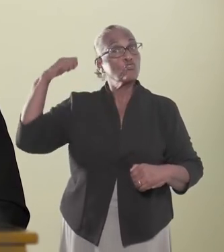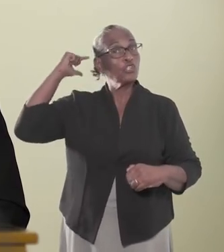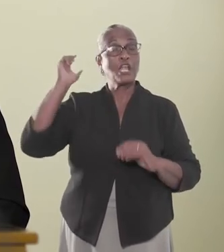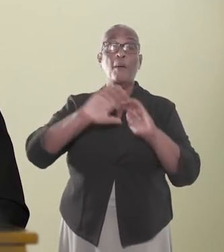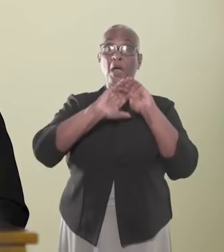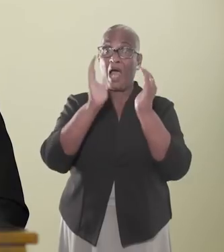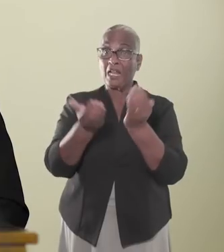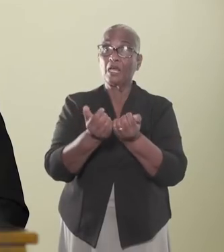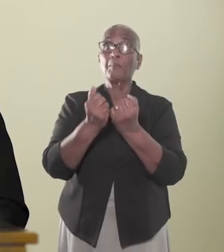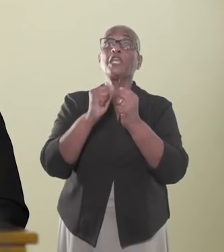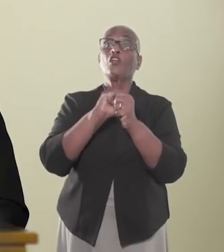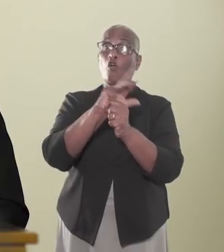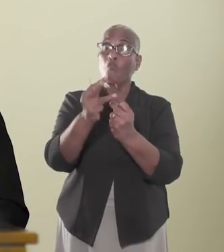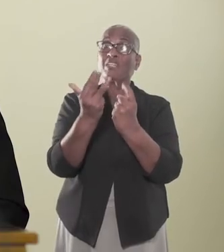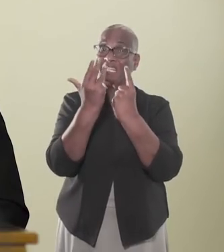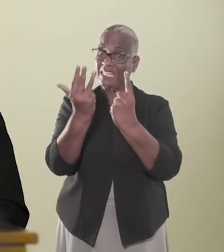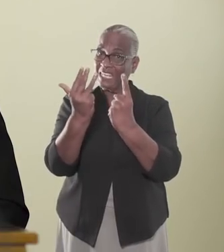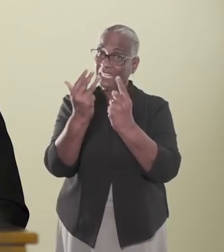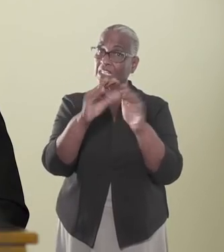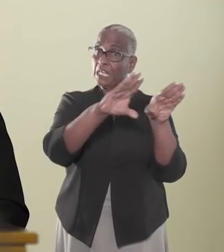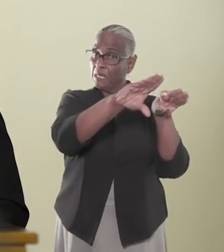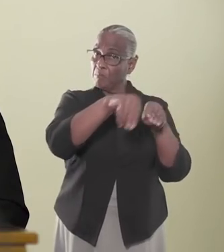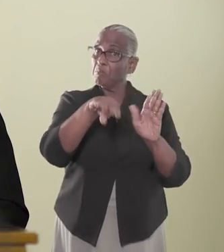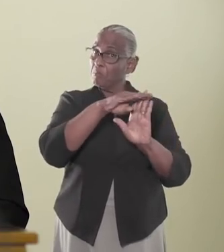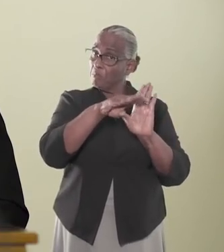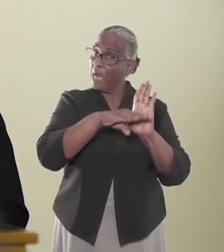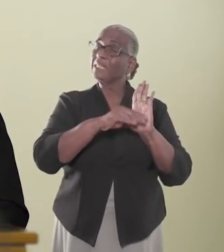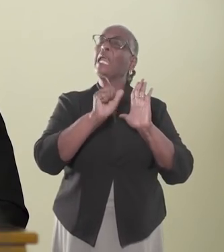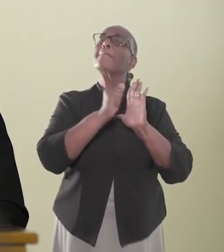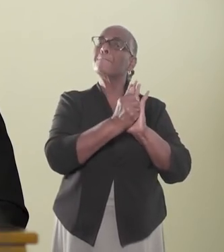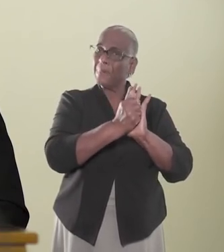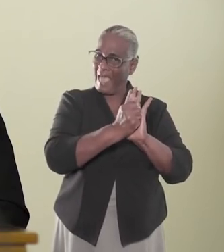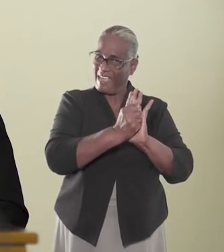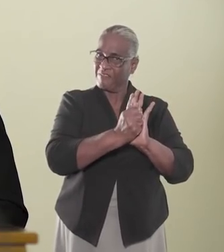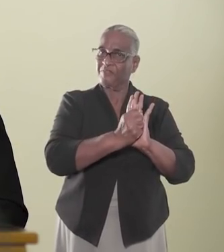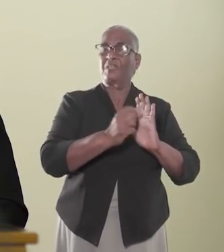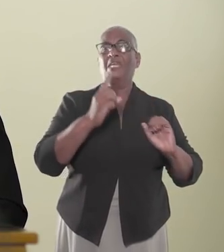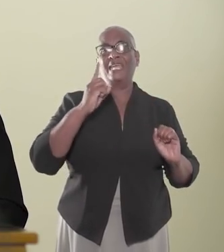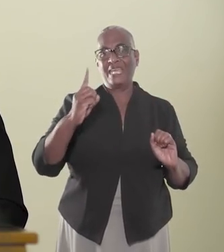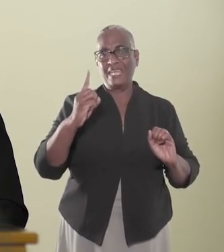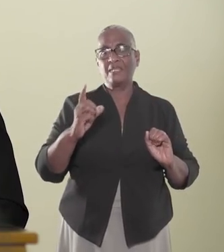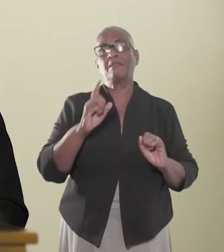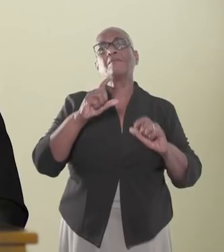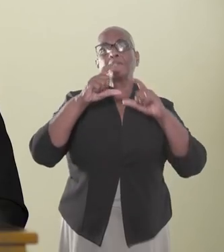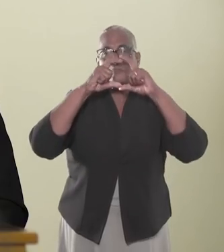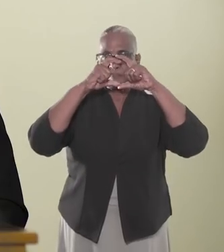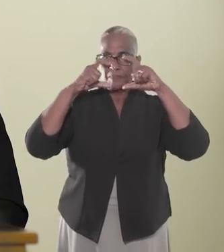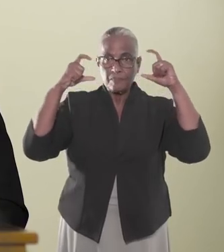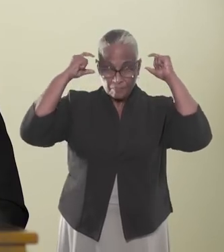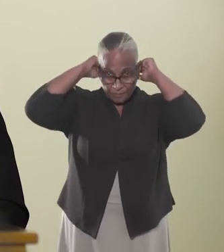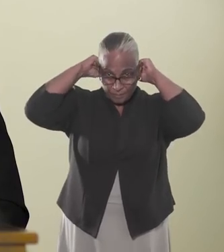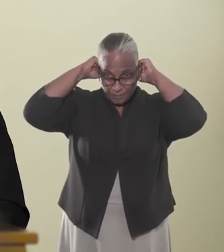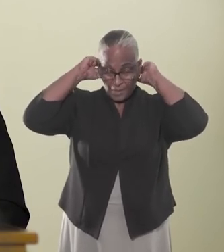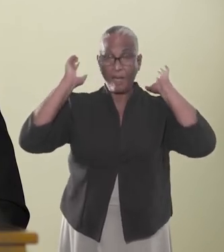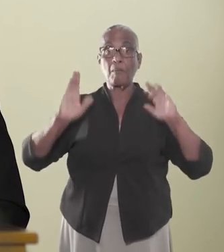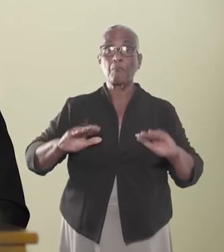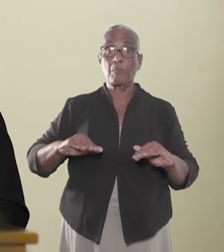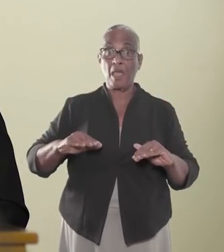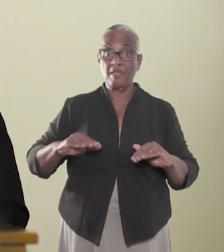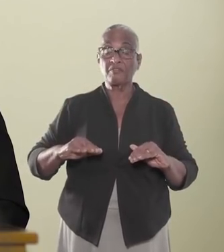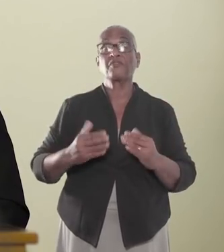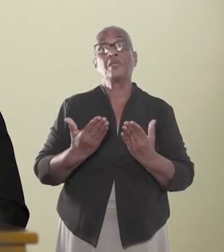Landgenoten, de algemene COVID-19 maatregelen blijven van kracht. 1. Draag uw mond- en